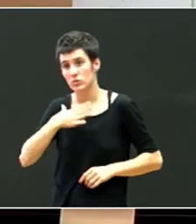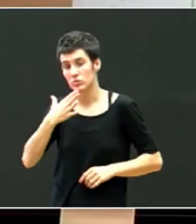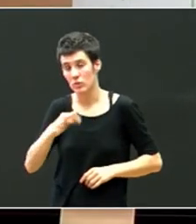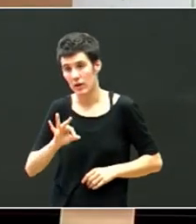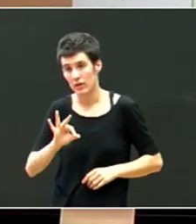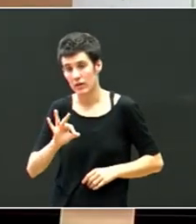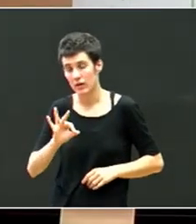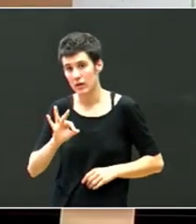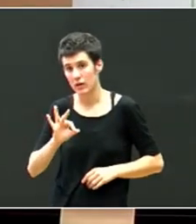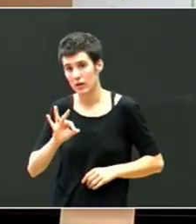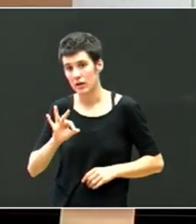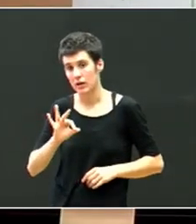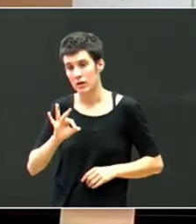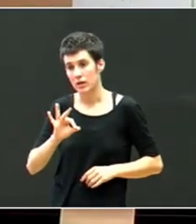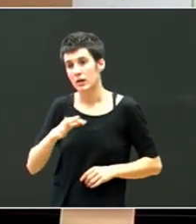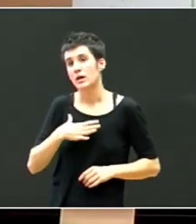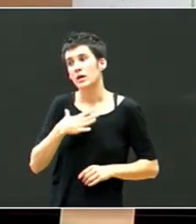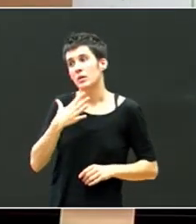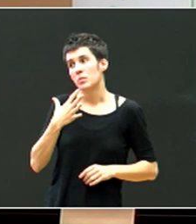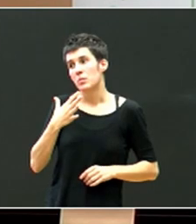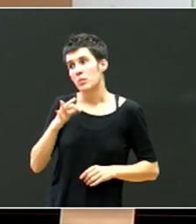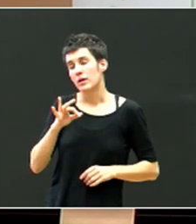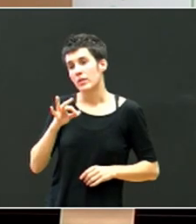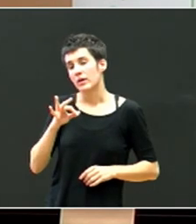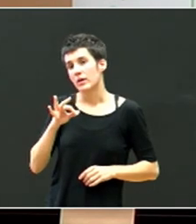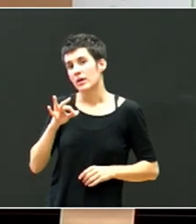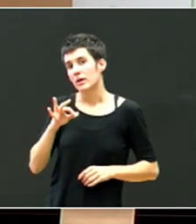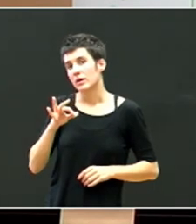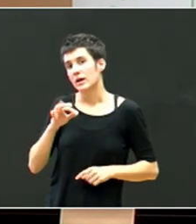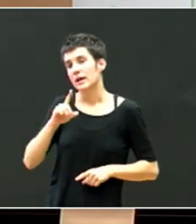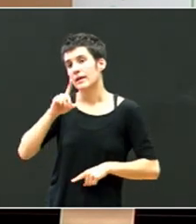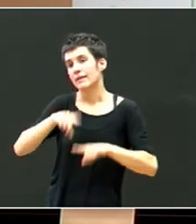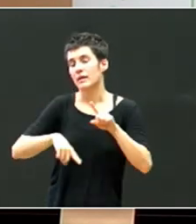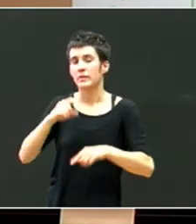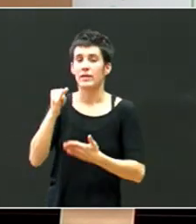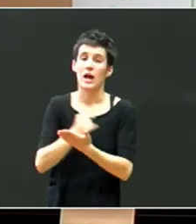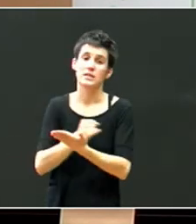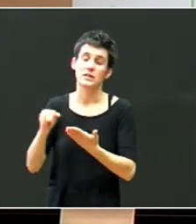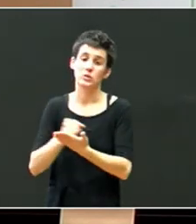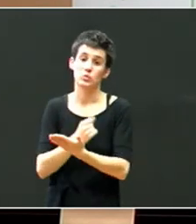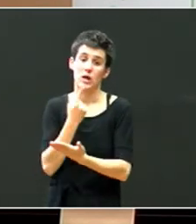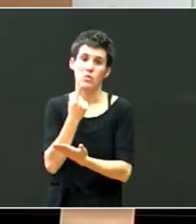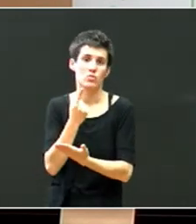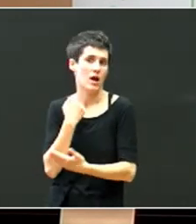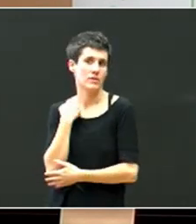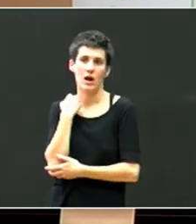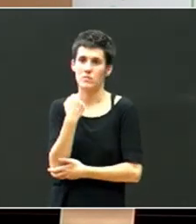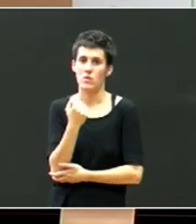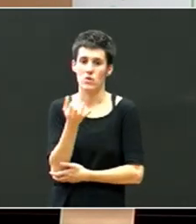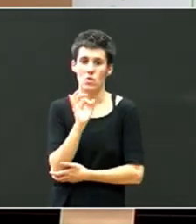behar bada ez da proposena, kasu hauetan, baina izan alda, arloari lotutako egokitzapenak, edo, kasu,